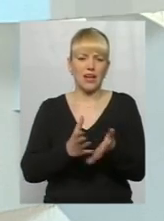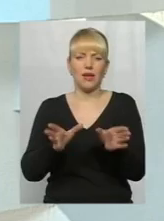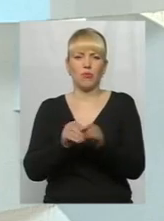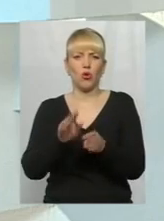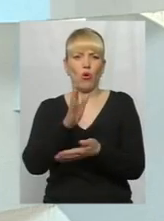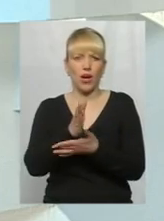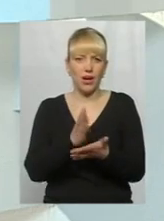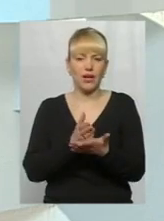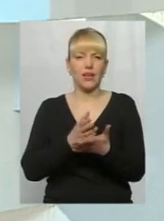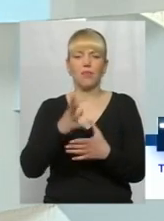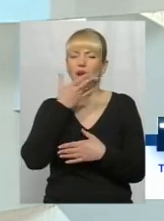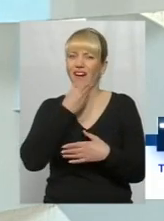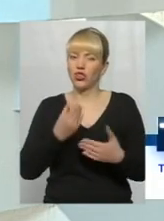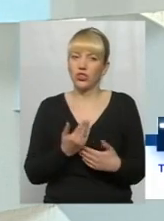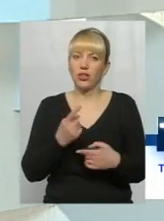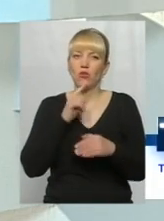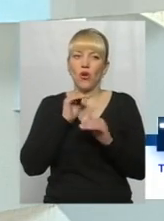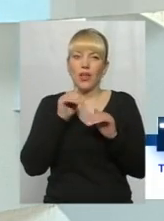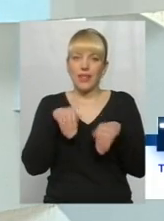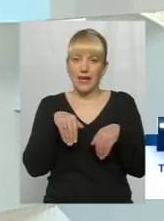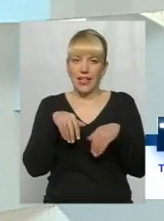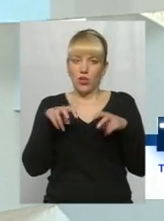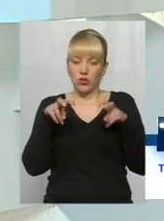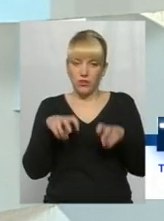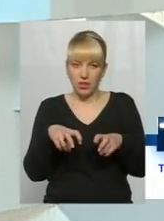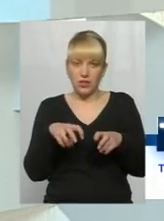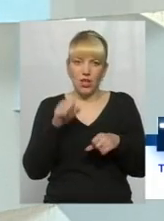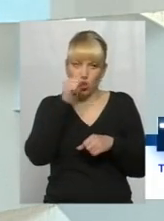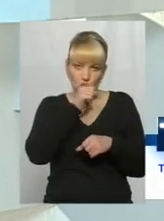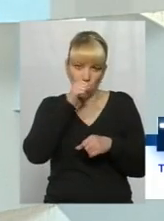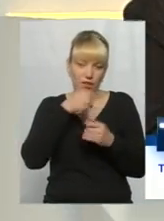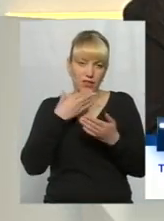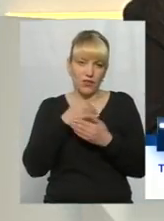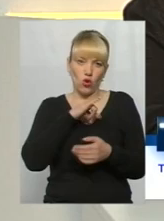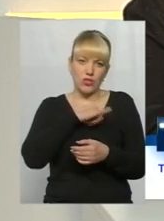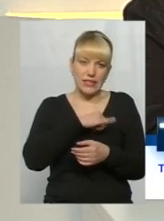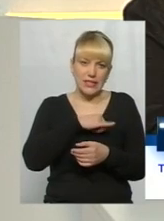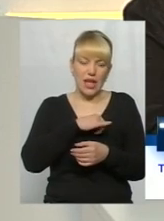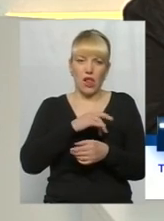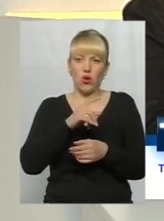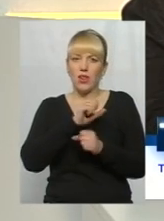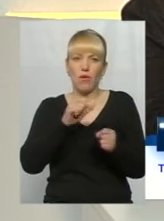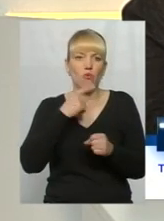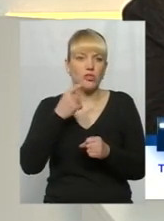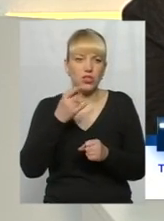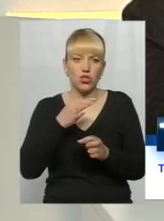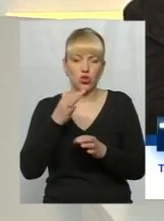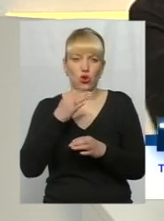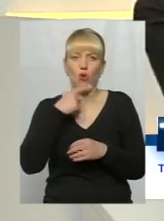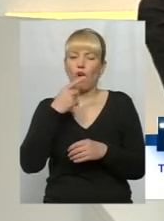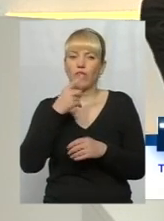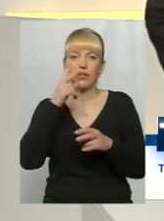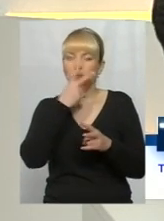жити і все, але сидіти тихесенькою і їсти сало під одіялом, бо, не дай Бог, десь там хтось побачить, не можна нічого сказати, не можна нічого сказати.